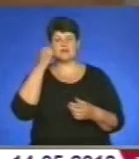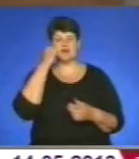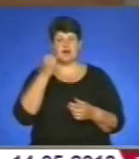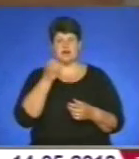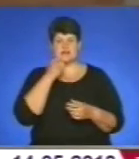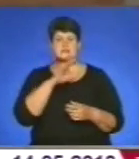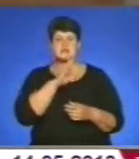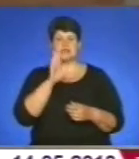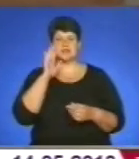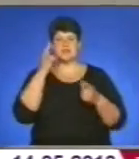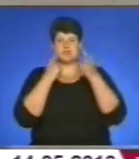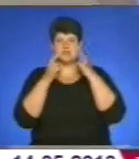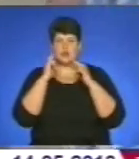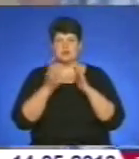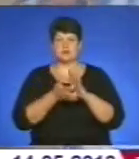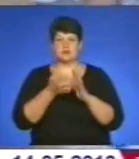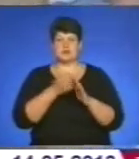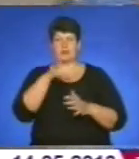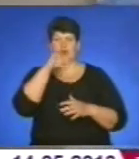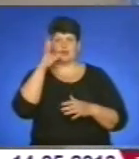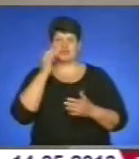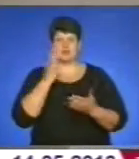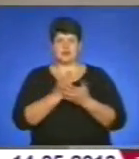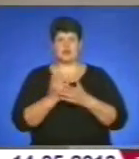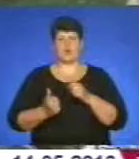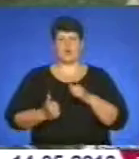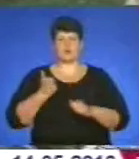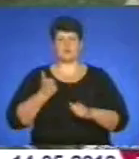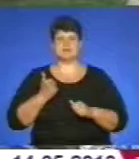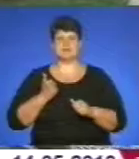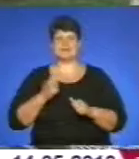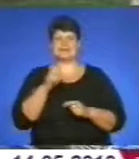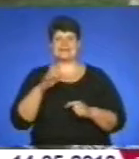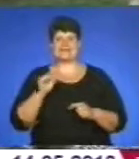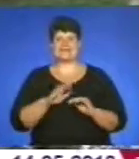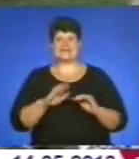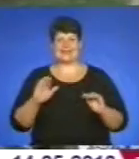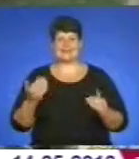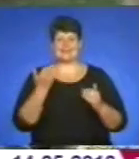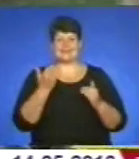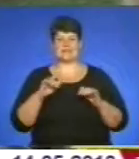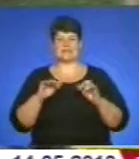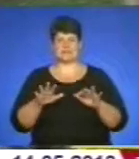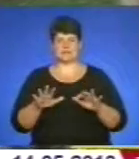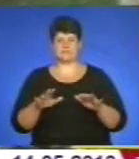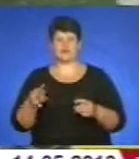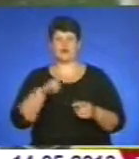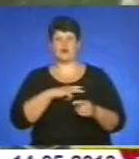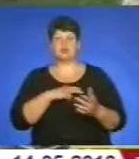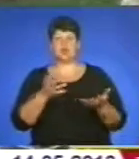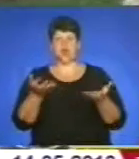материнські сльози є любов дітей і гордість за їх вчинки. Нагорода отримана з рук заступника голови